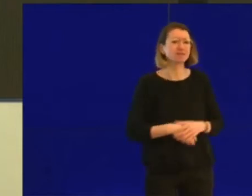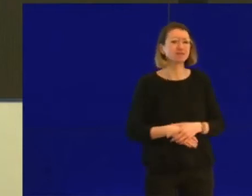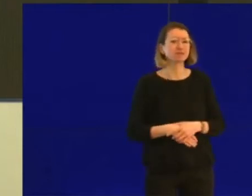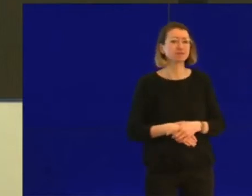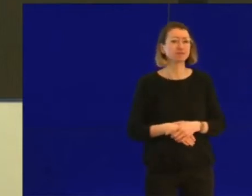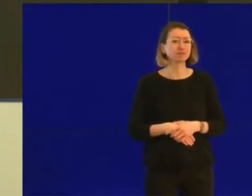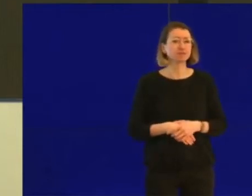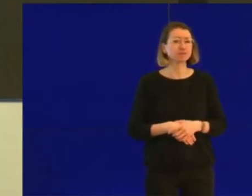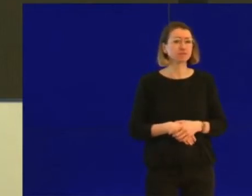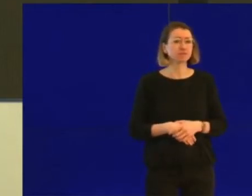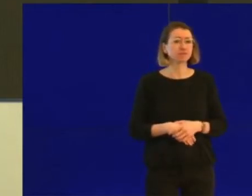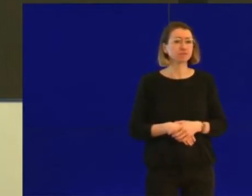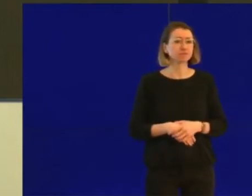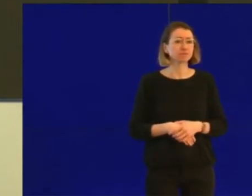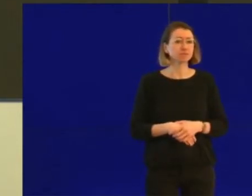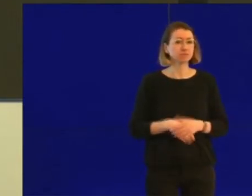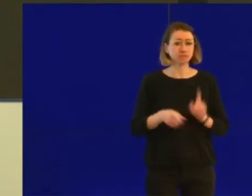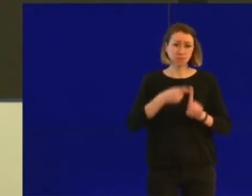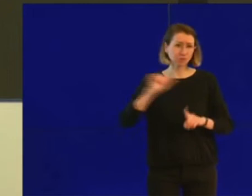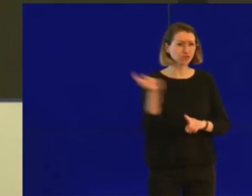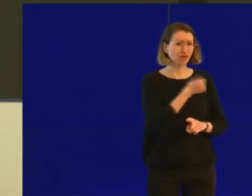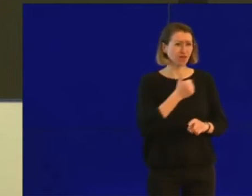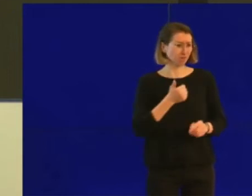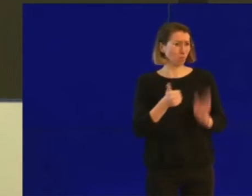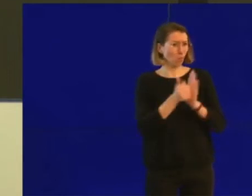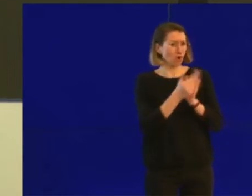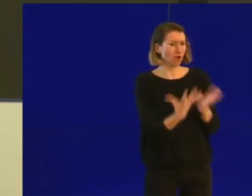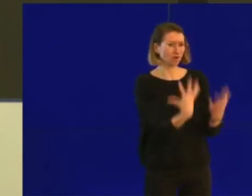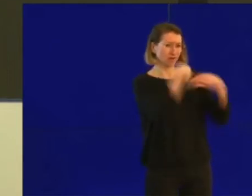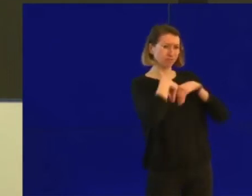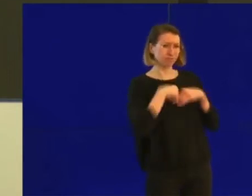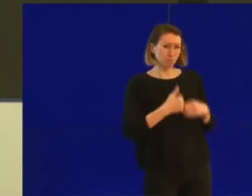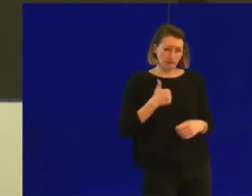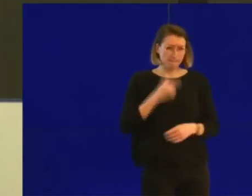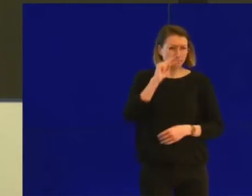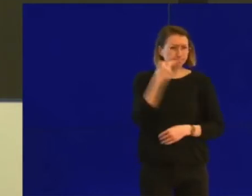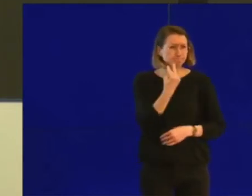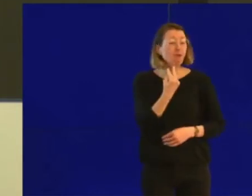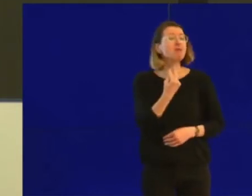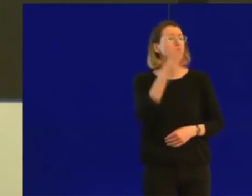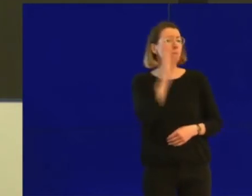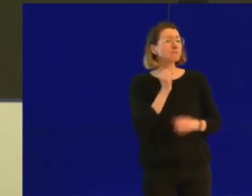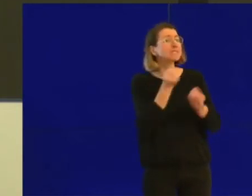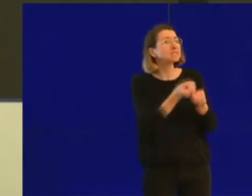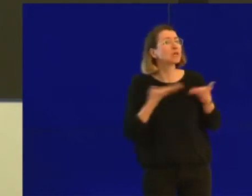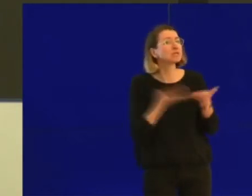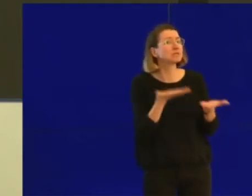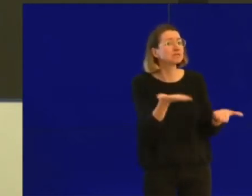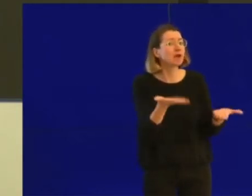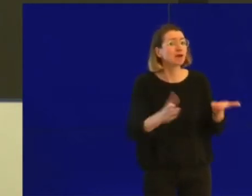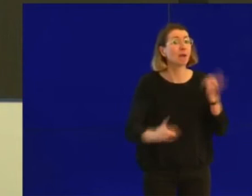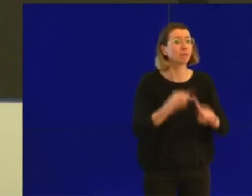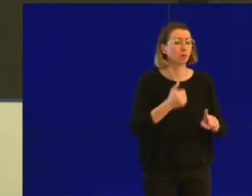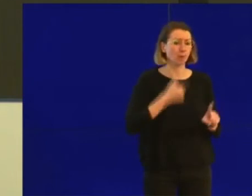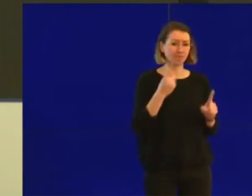On pense qu'on peut vraiment comprendre la situation et que chacun doit avoir ce sens civique et responsable pour